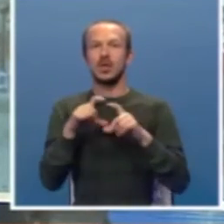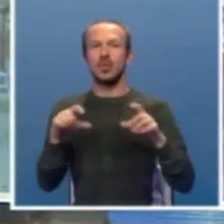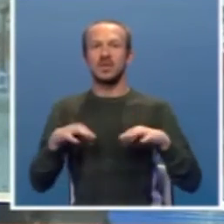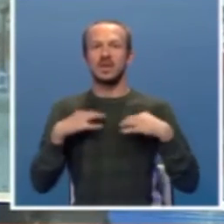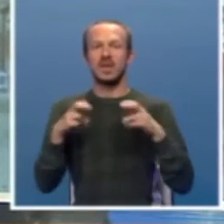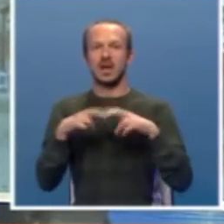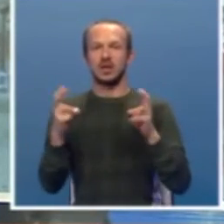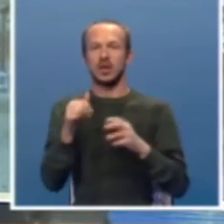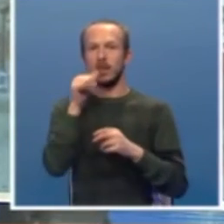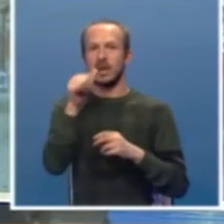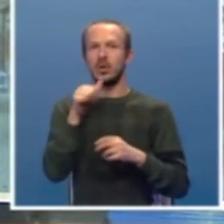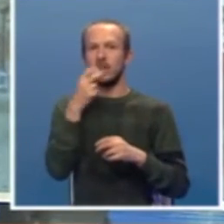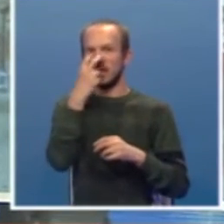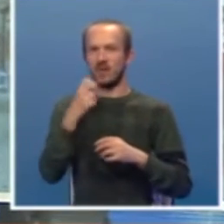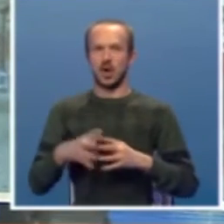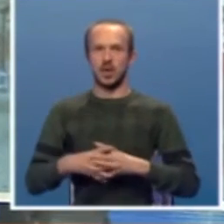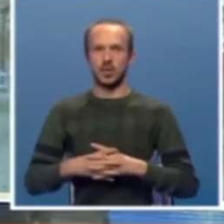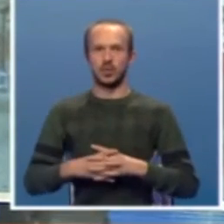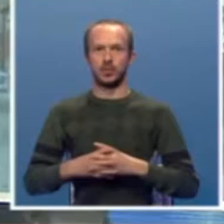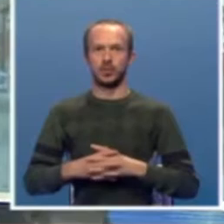zdravlja Gradiška, Prijedor i Prnjavor.